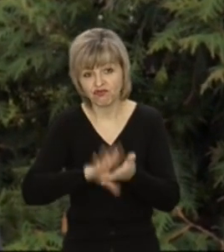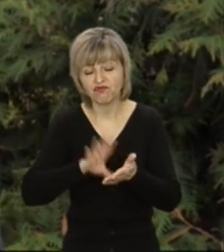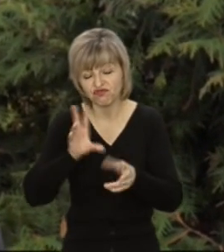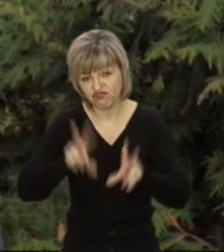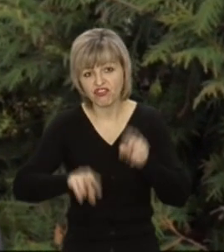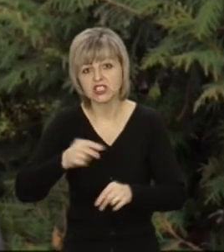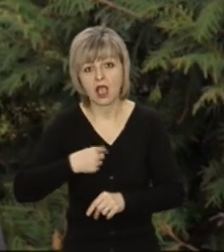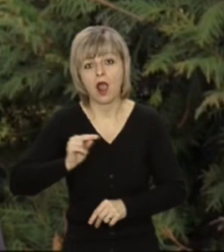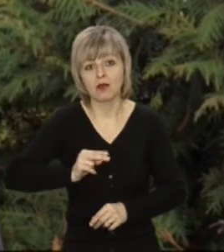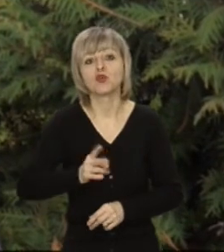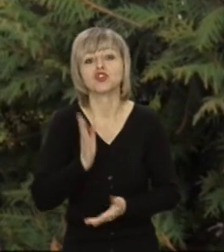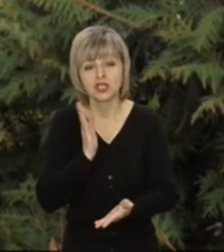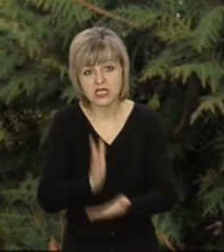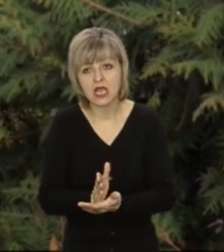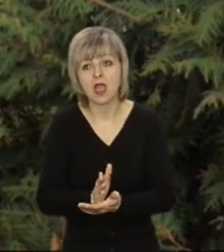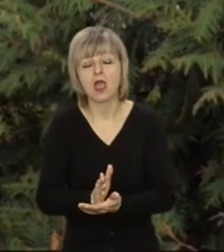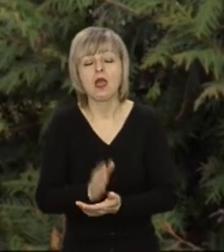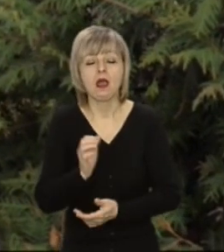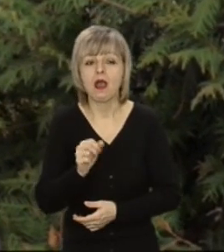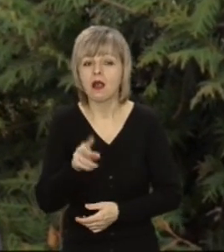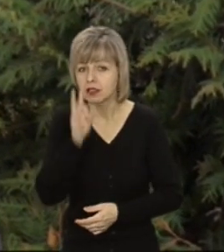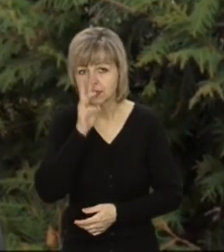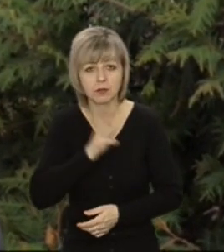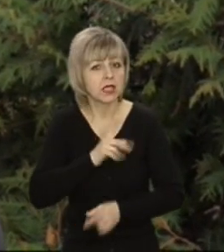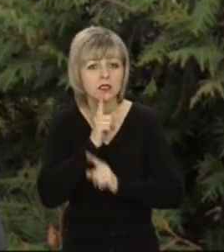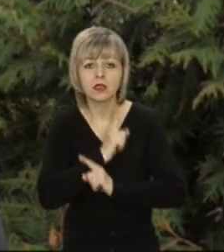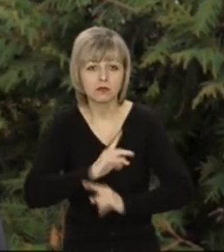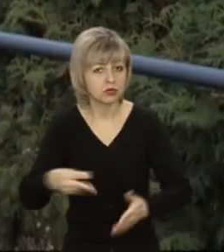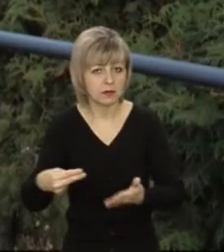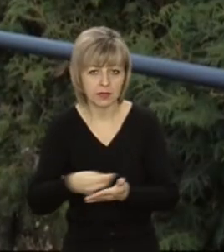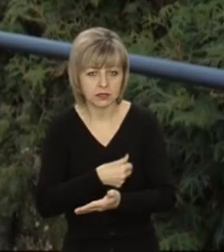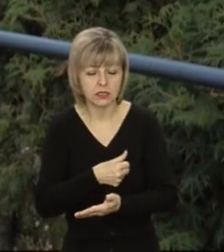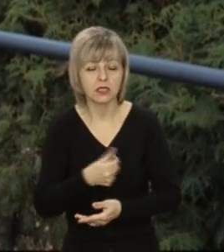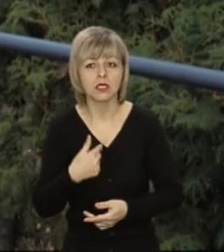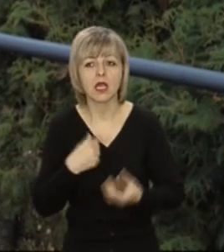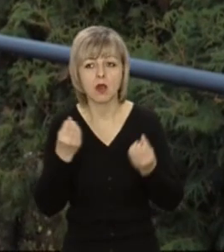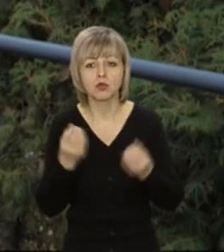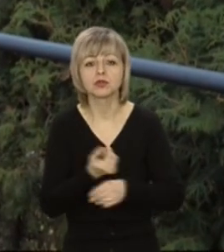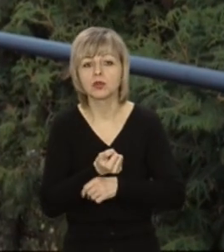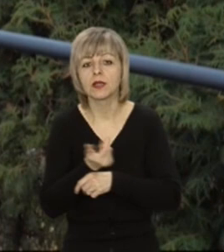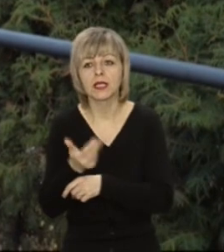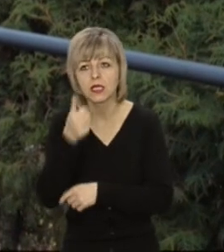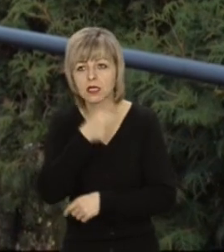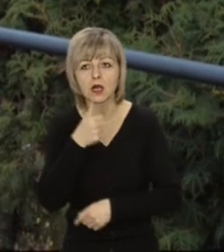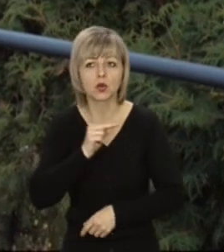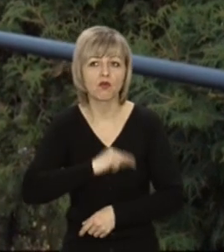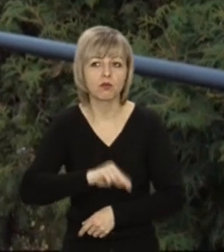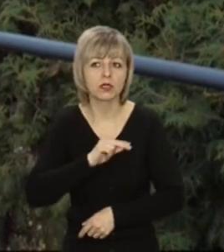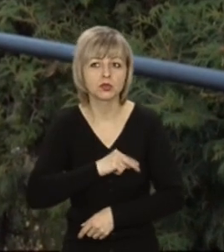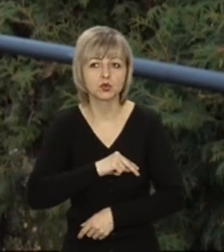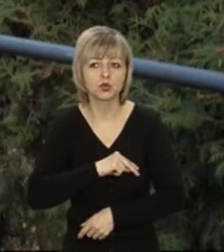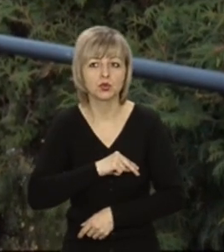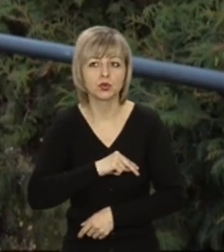як працівники, але ніхто нам зарплату не буде платити. Я просто вже кілька років працюю, я